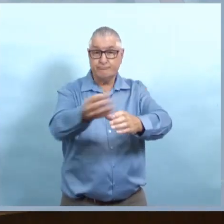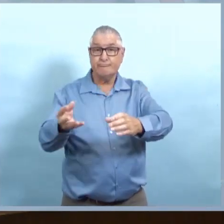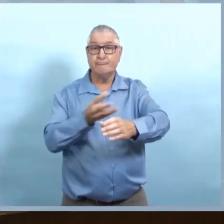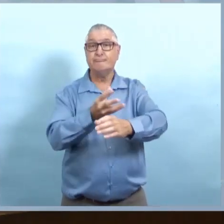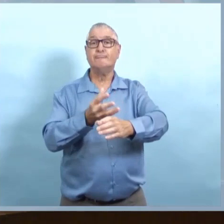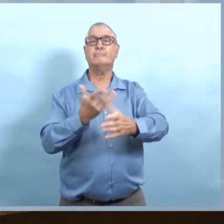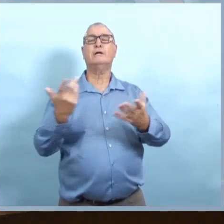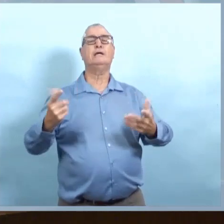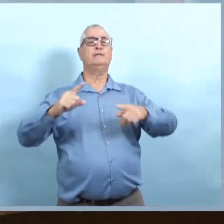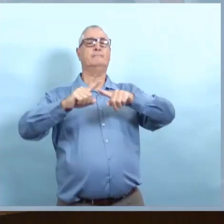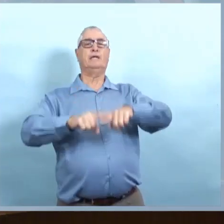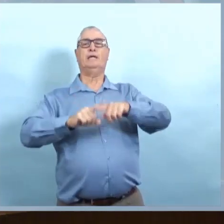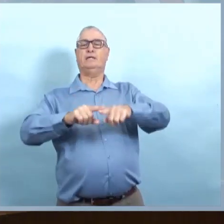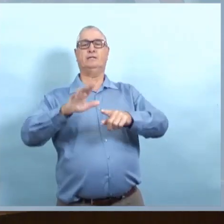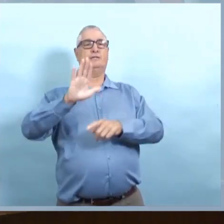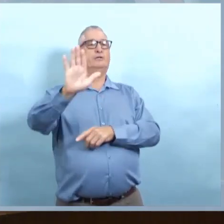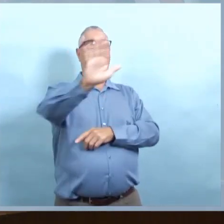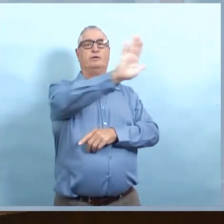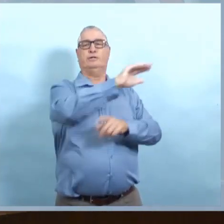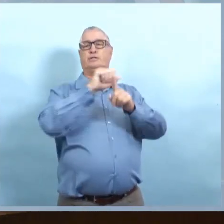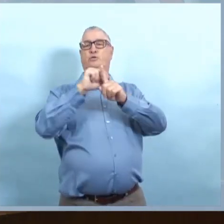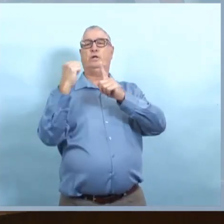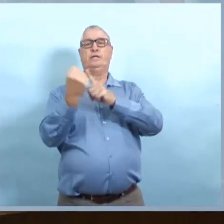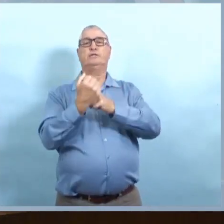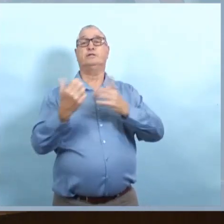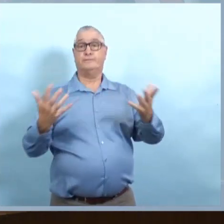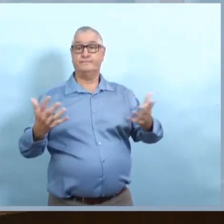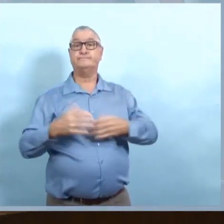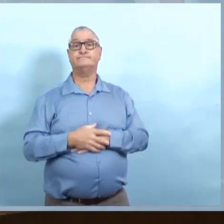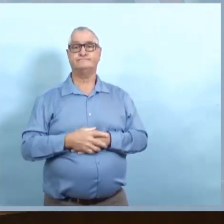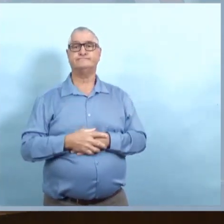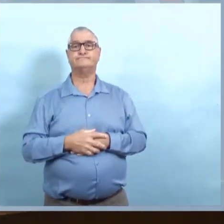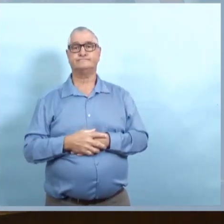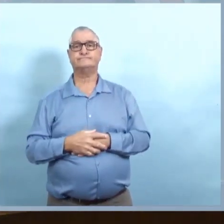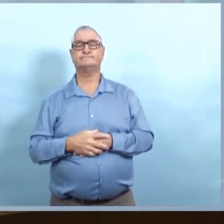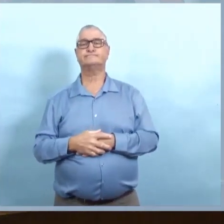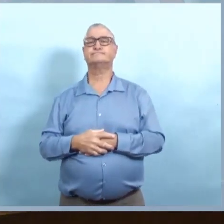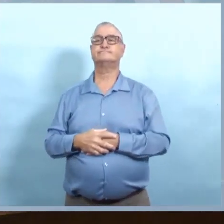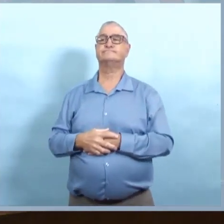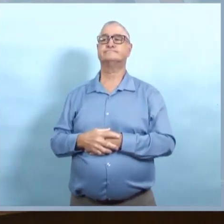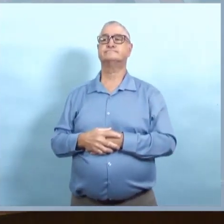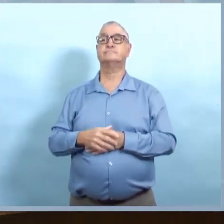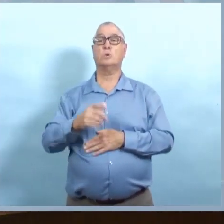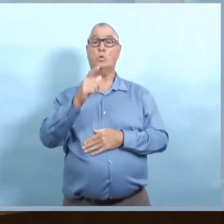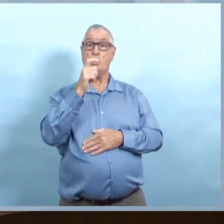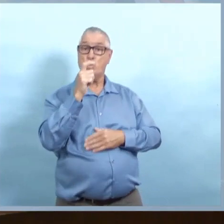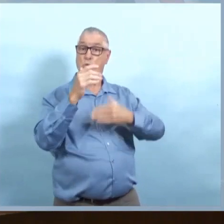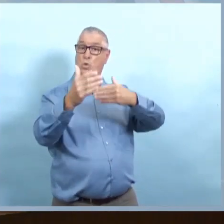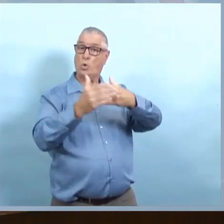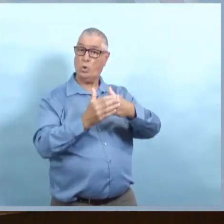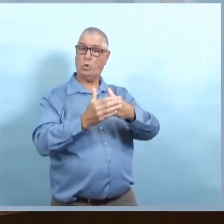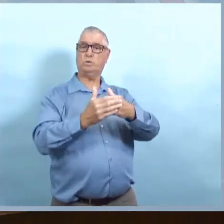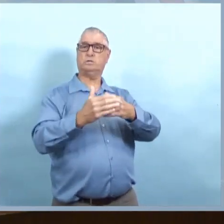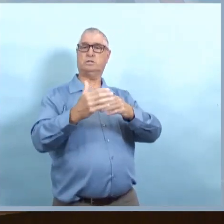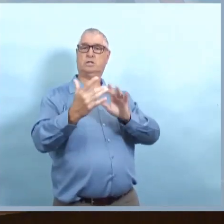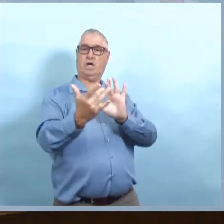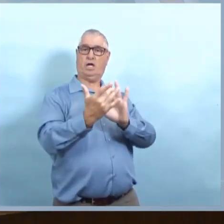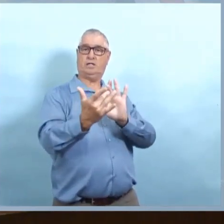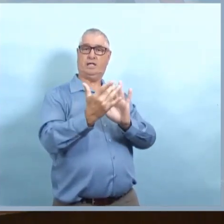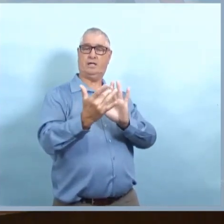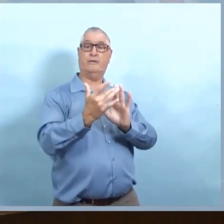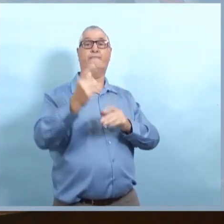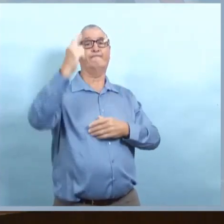s'ils sont incapables de le faire ou qu ne sont pas confiants d'être capables de le faire, ils doivent peut-être notifier toute la cohorte,